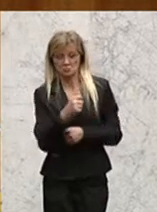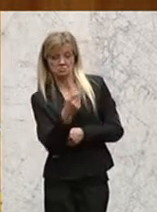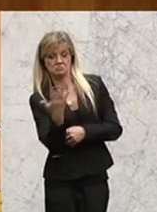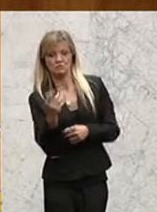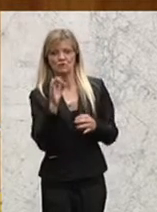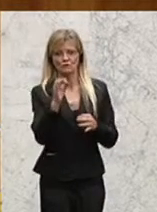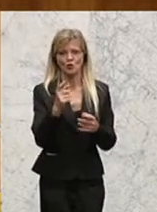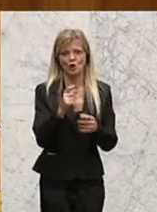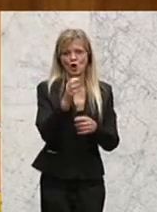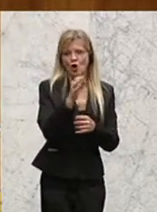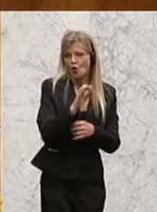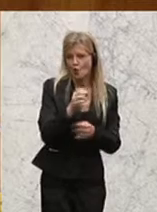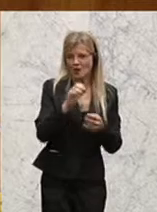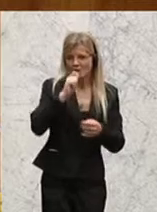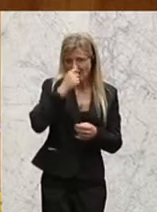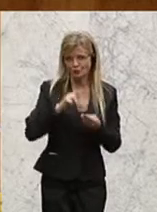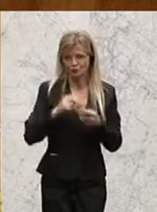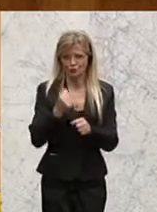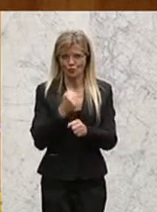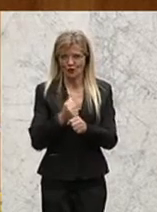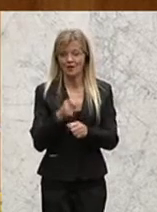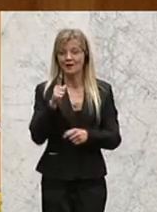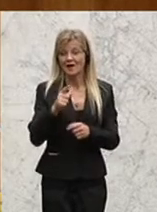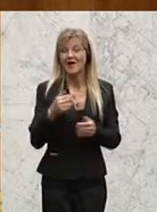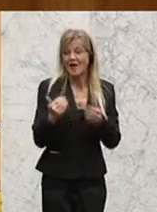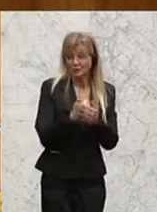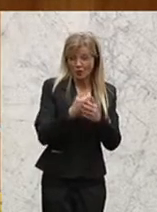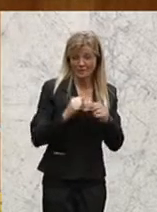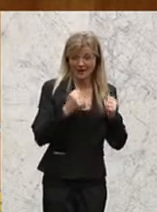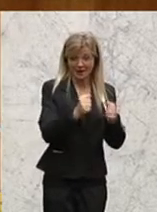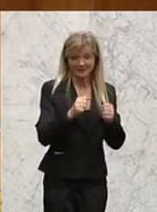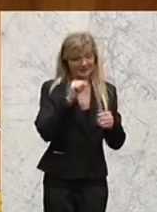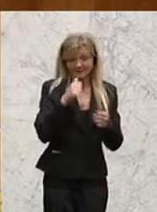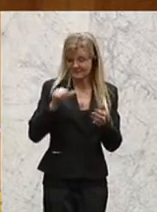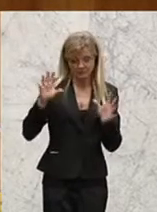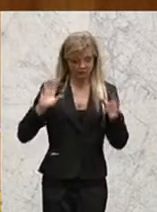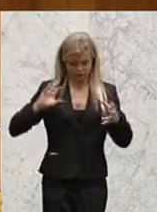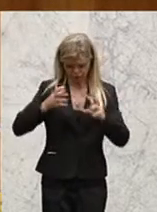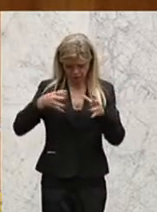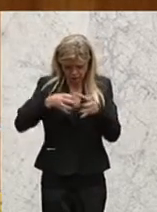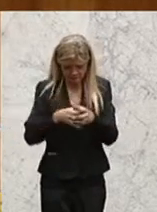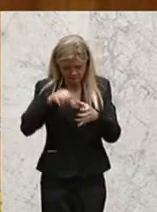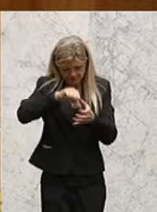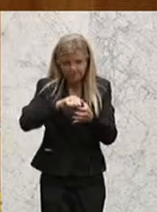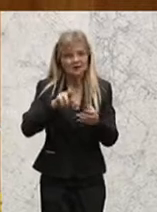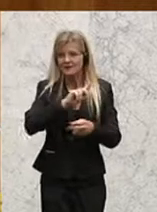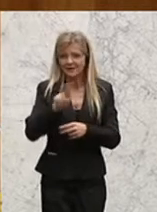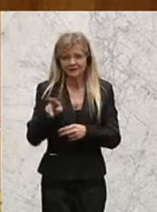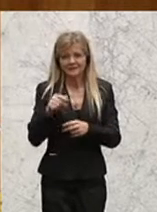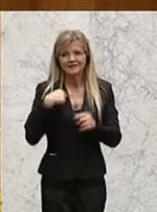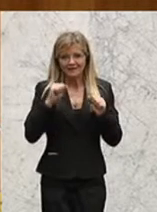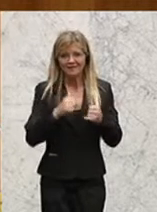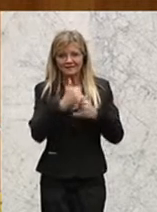Kohlegeschäft beherrschen. Sondern die Erneuerbaren sind dezentral. Und die Erneuerbaren können von jedem Staat entwickelt werden.